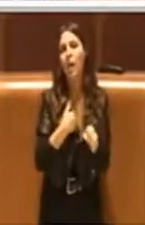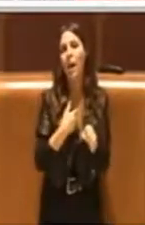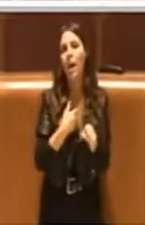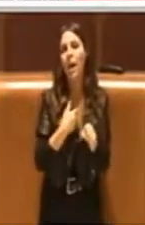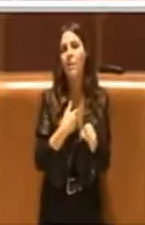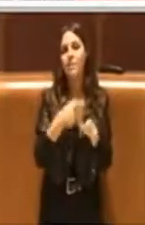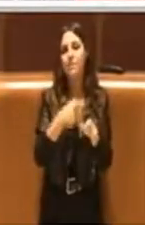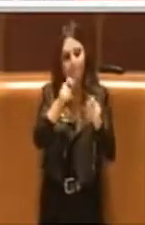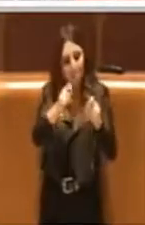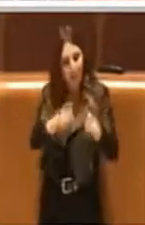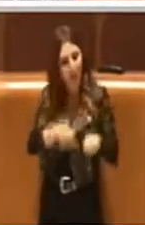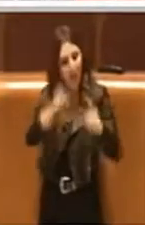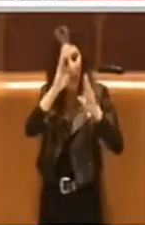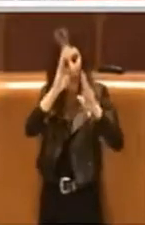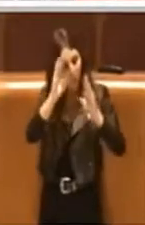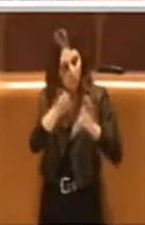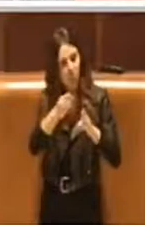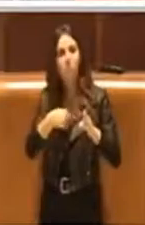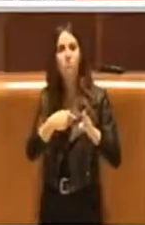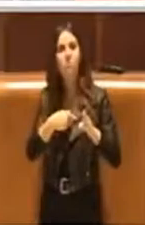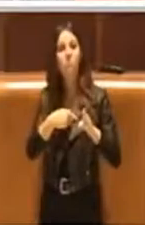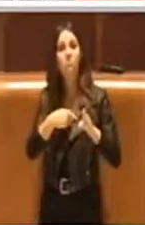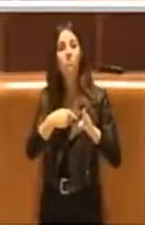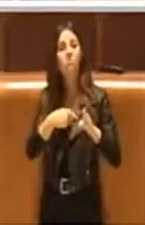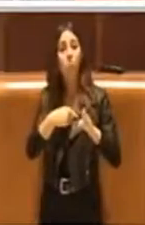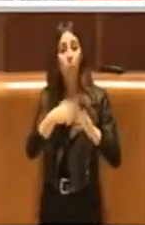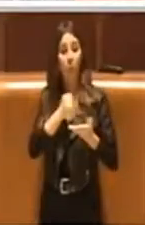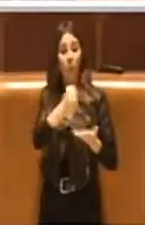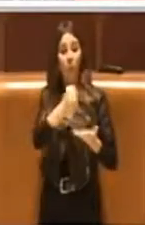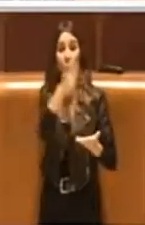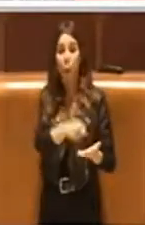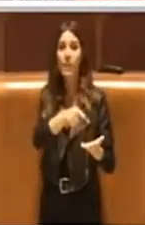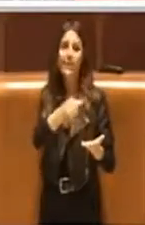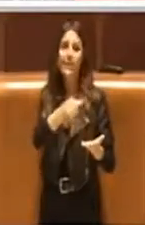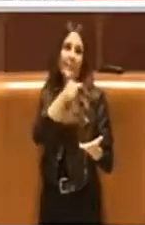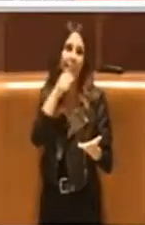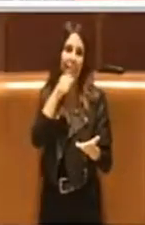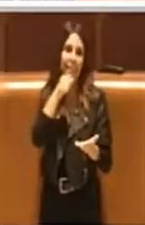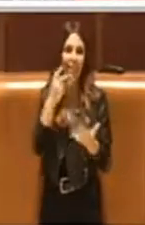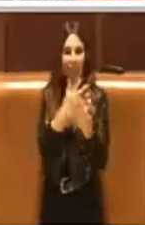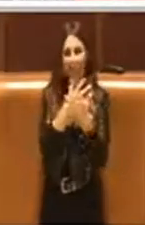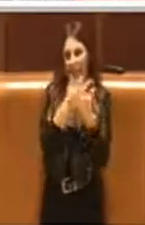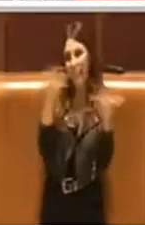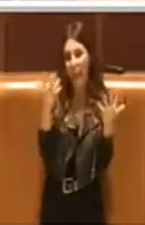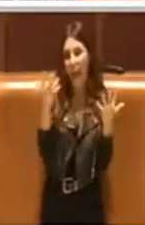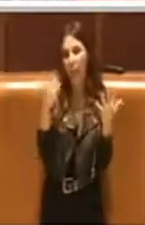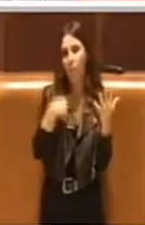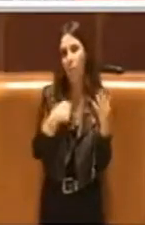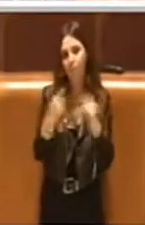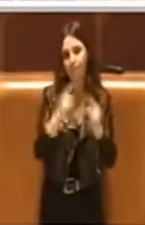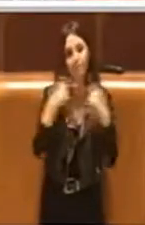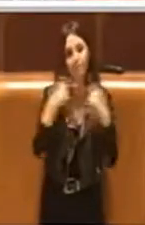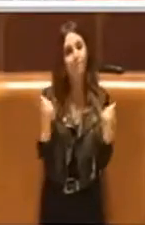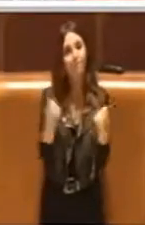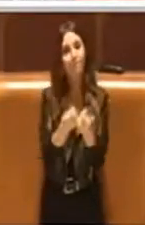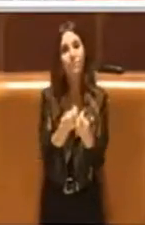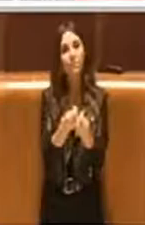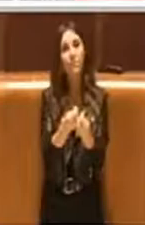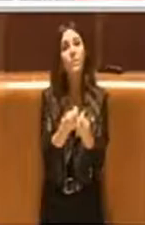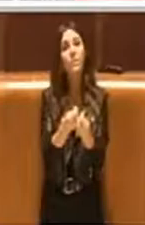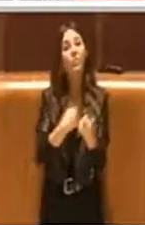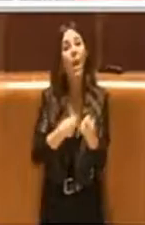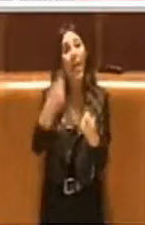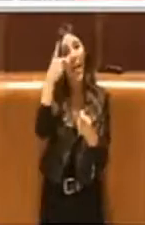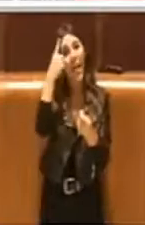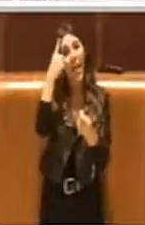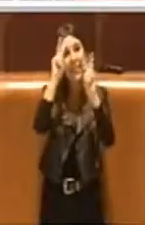'inizio dell'anno attenta da questo punto di vista. Quindi insomma era per dare un attimo un chiarimento su questa discussione generale che comunque era emesso questo tema,